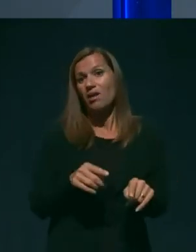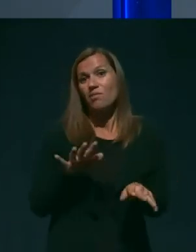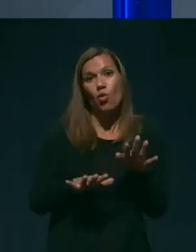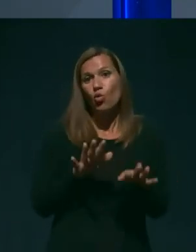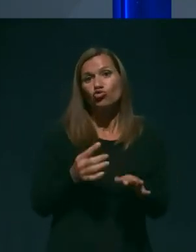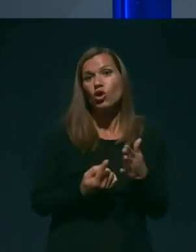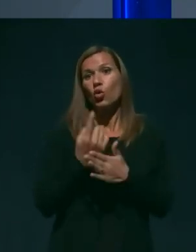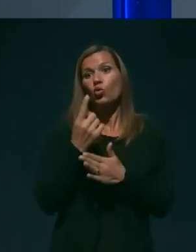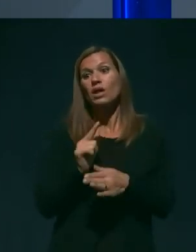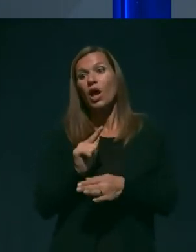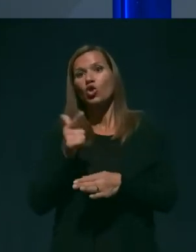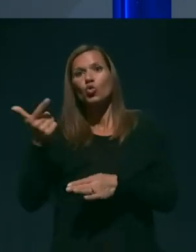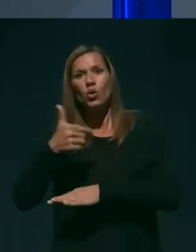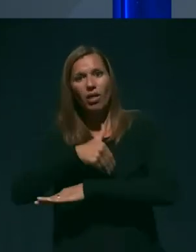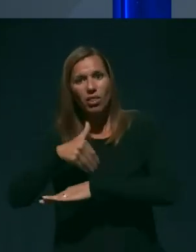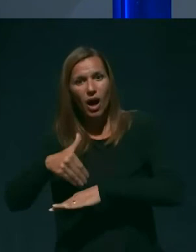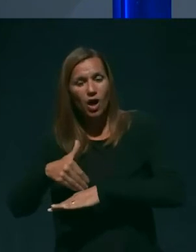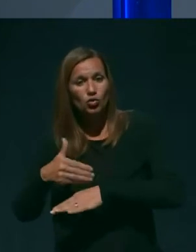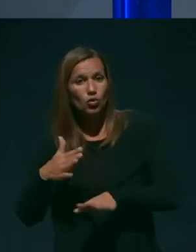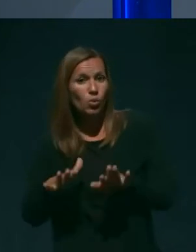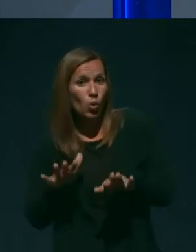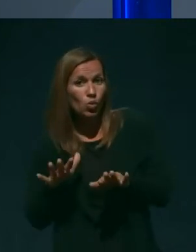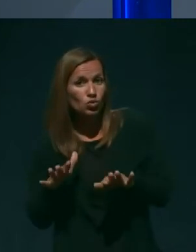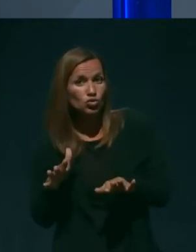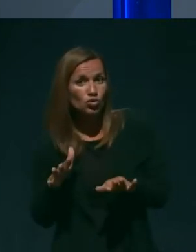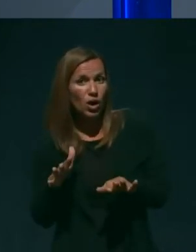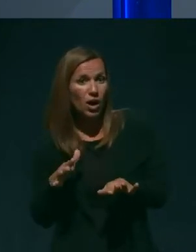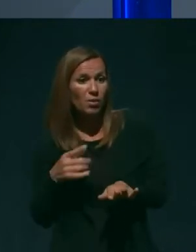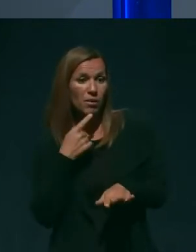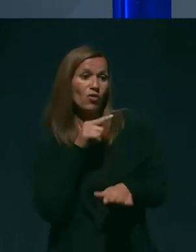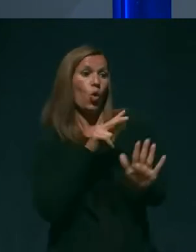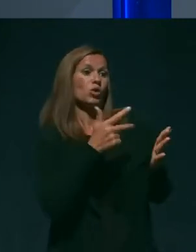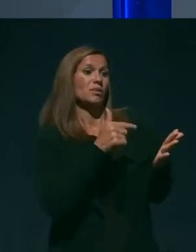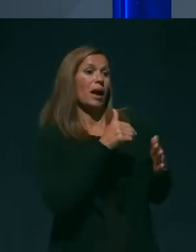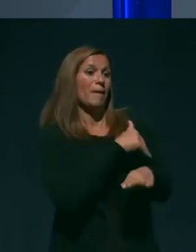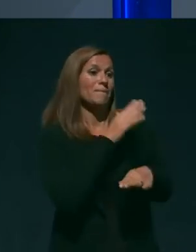datum in ne za tak, kot se navaja, da se je vse skupaj zgodilo 8. maja.